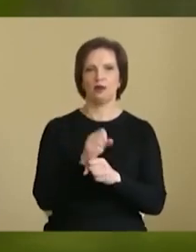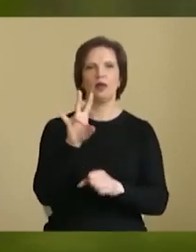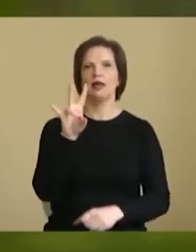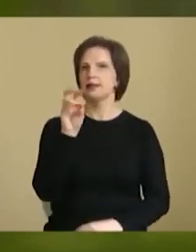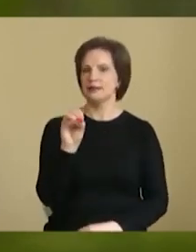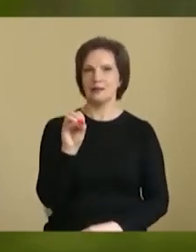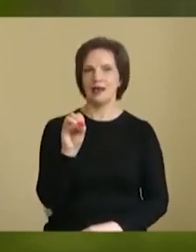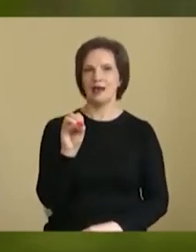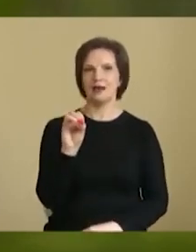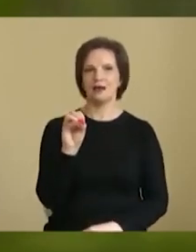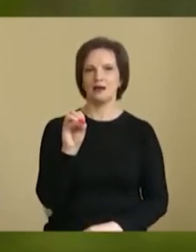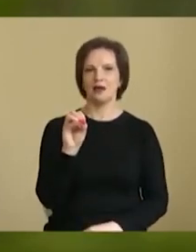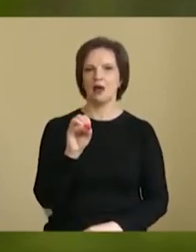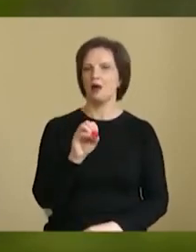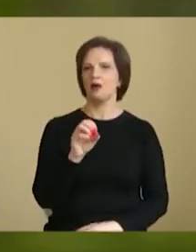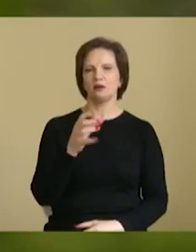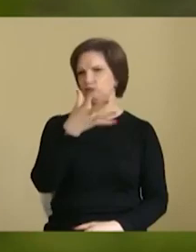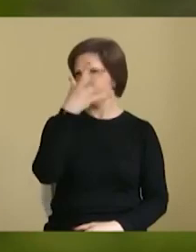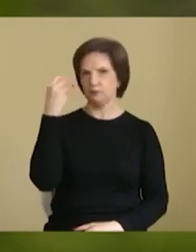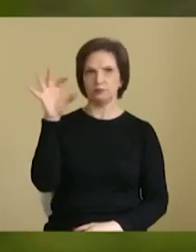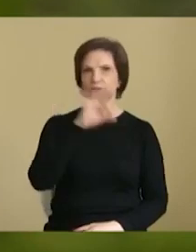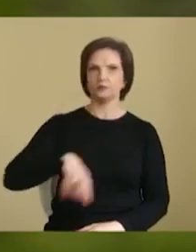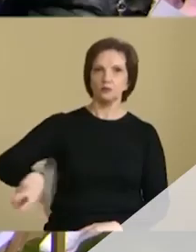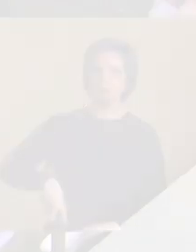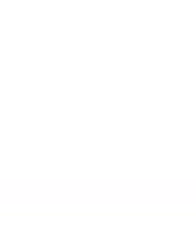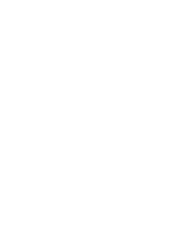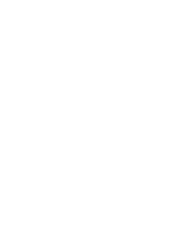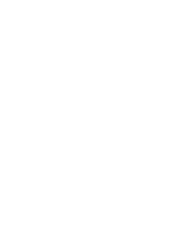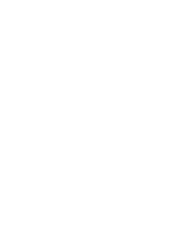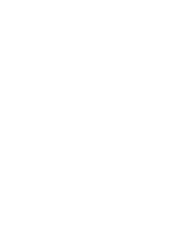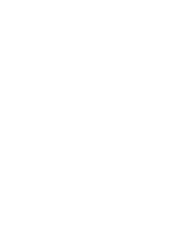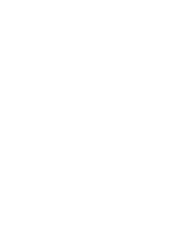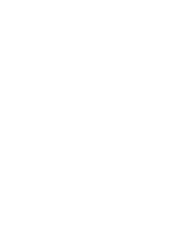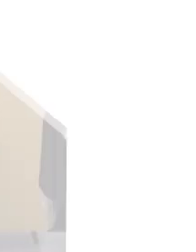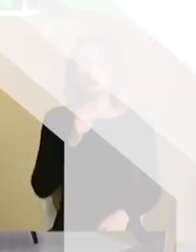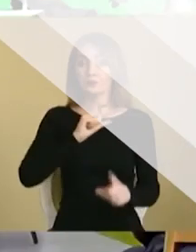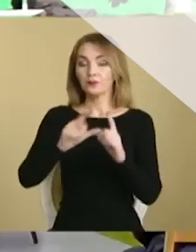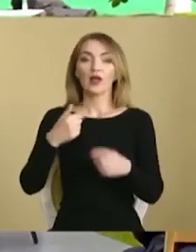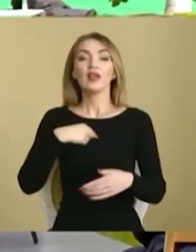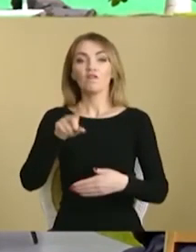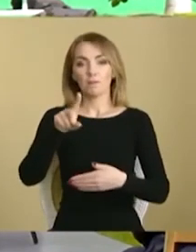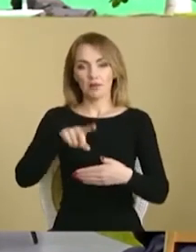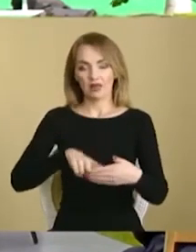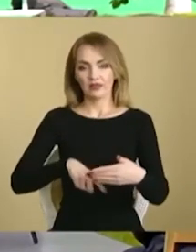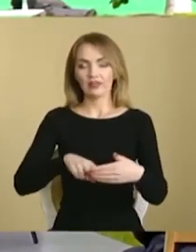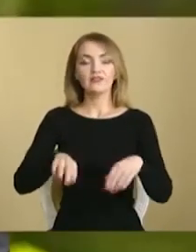скидуючи Мінськ, а паралельно окремим трекам. Я впевнений, що в цілому